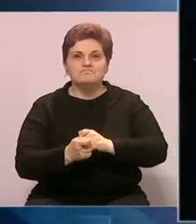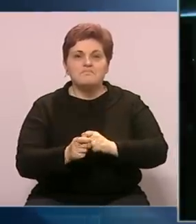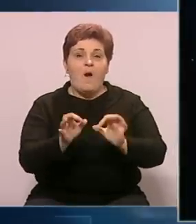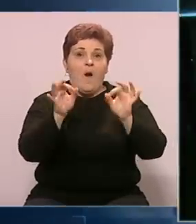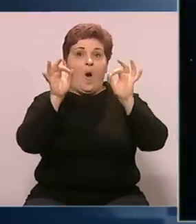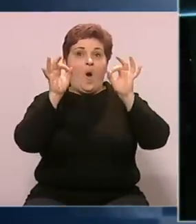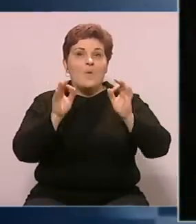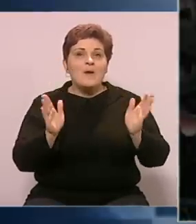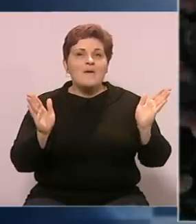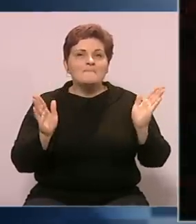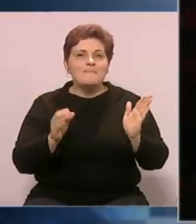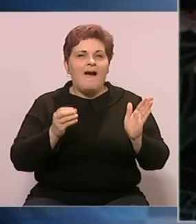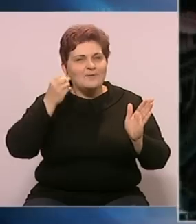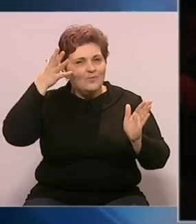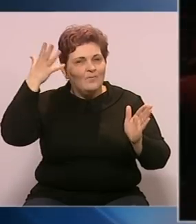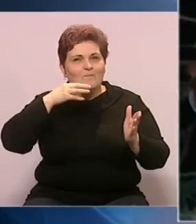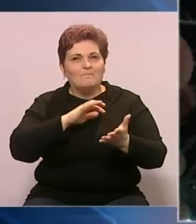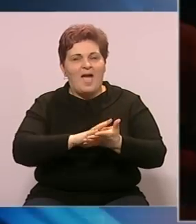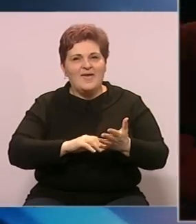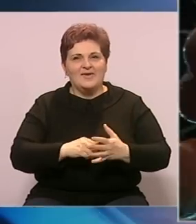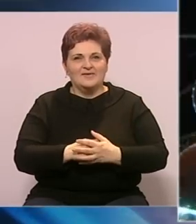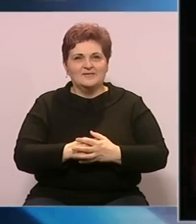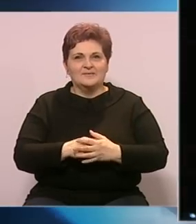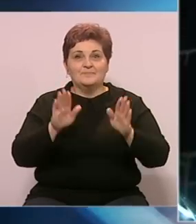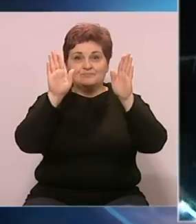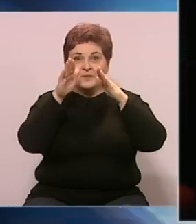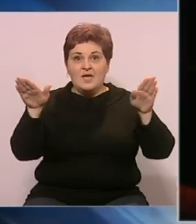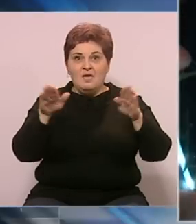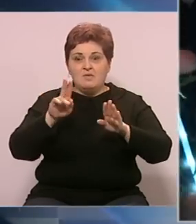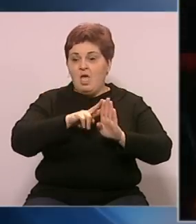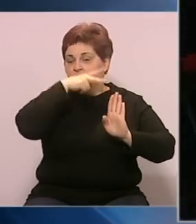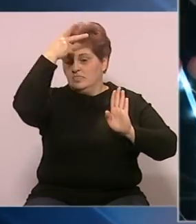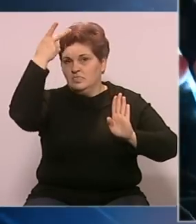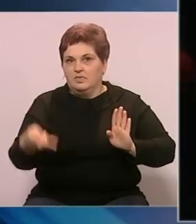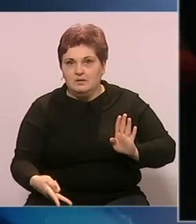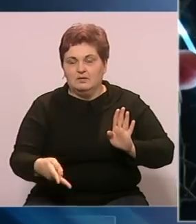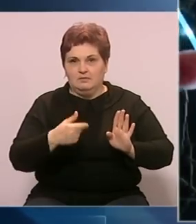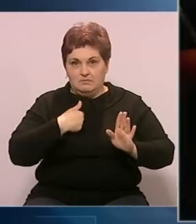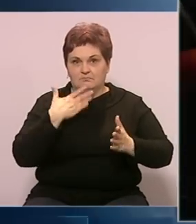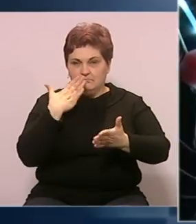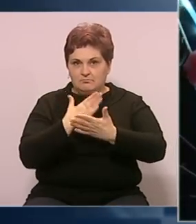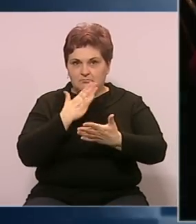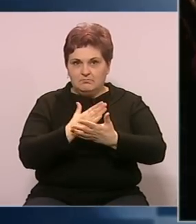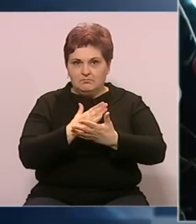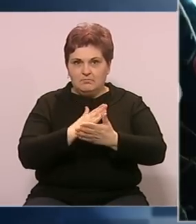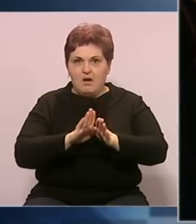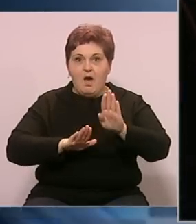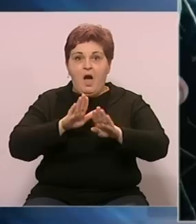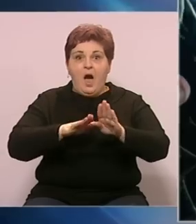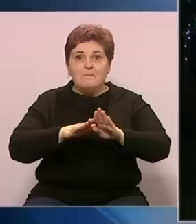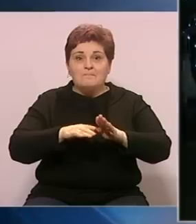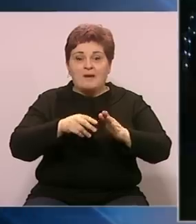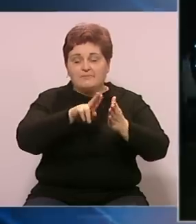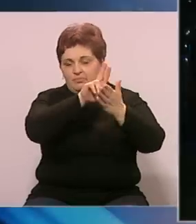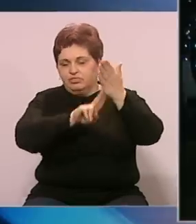pravu malu bajku. Na jelki sam bio i pao sam čak jednom od ozgov. Smerdjevno smo ispale